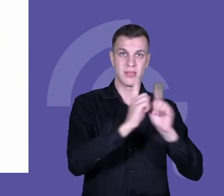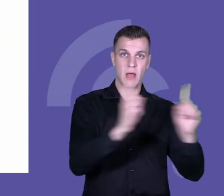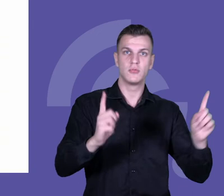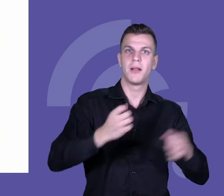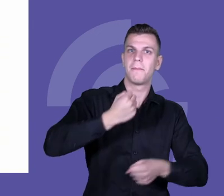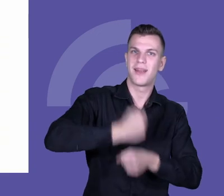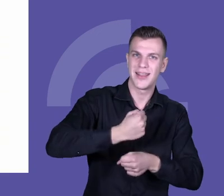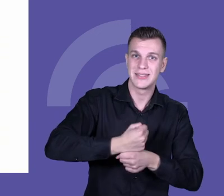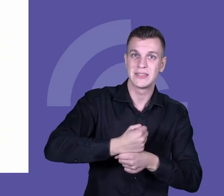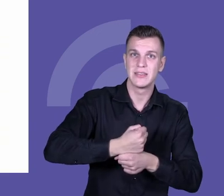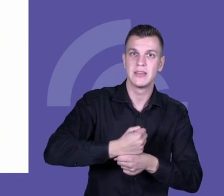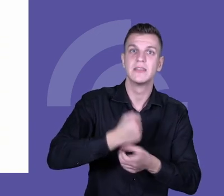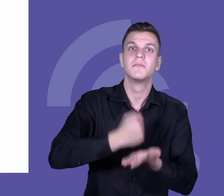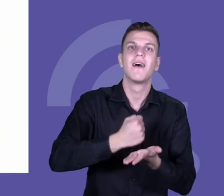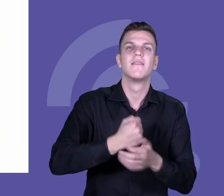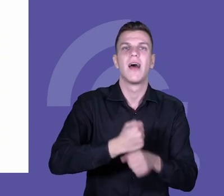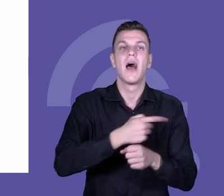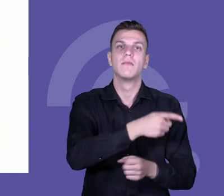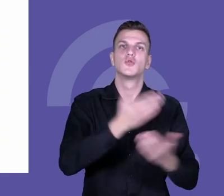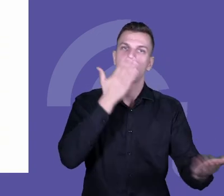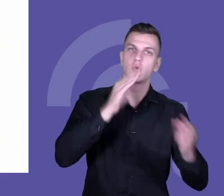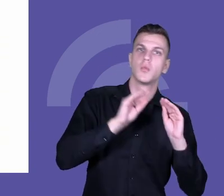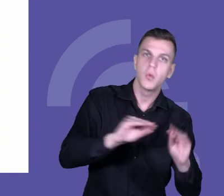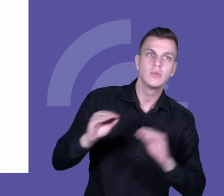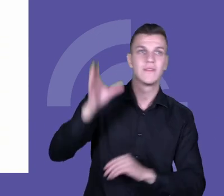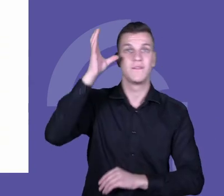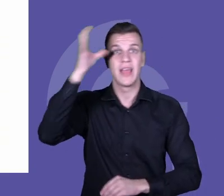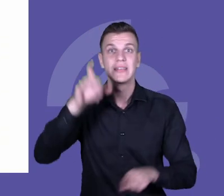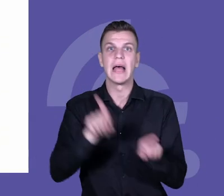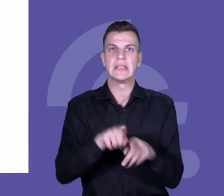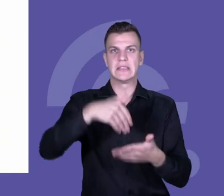zasobów, technik uczenia czy postaw.